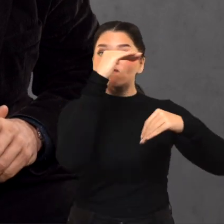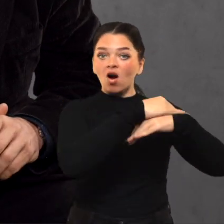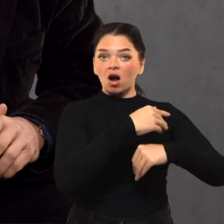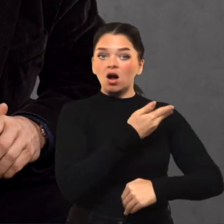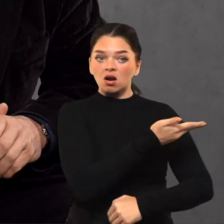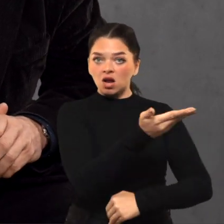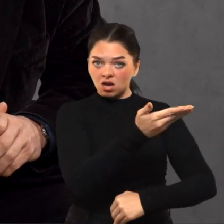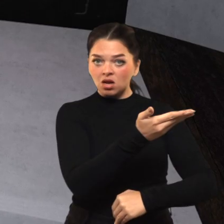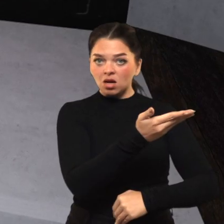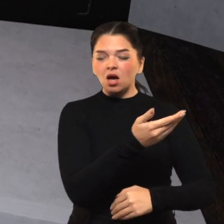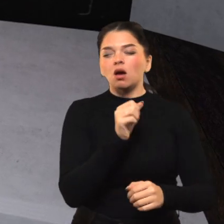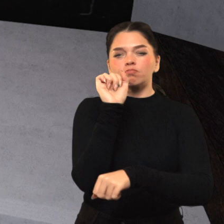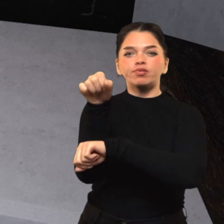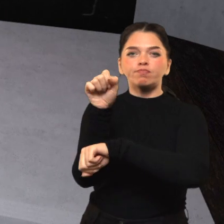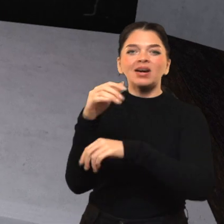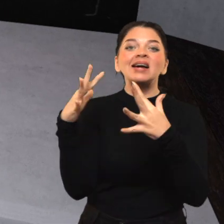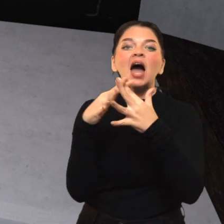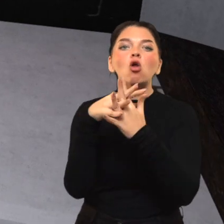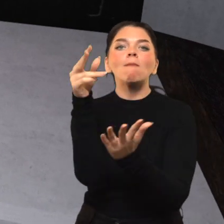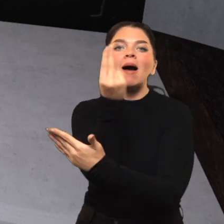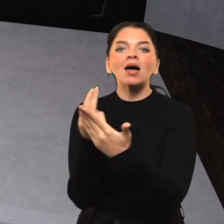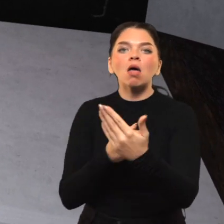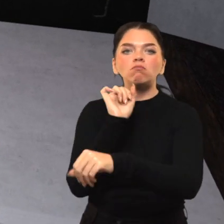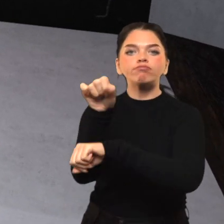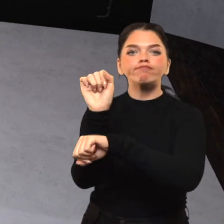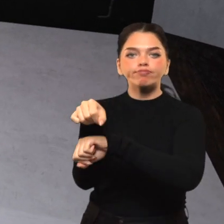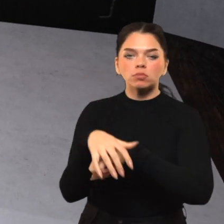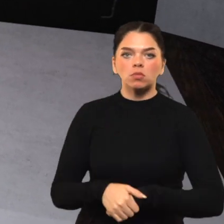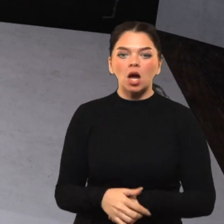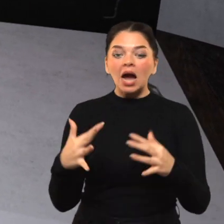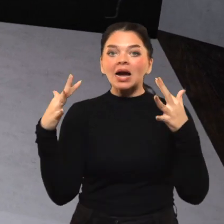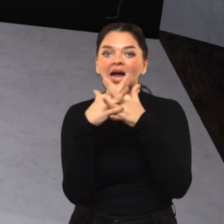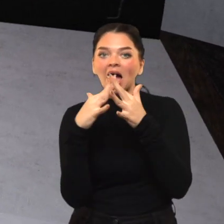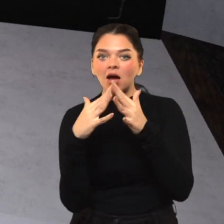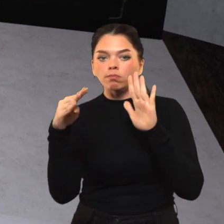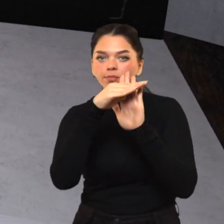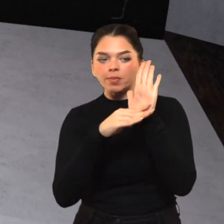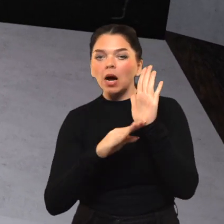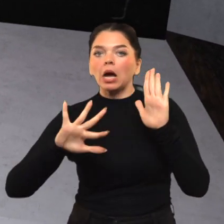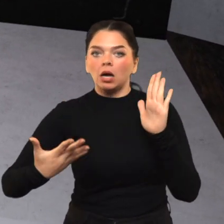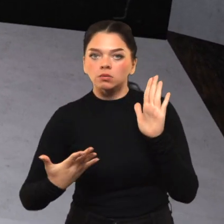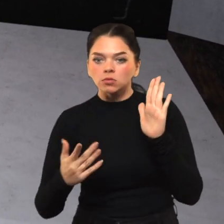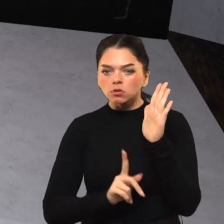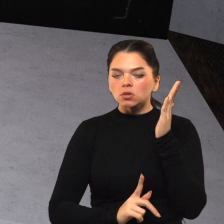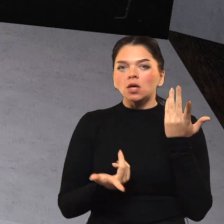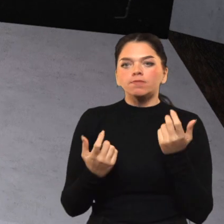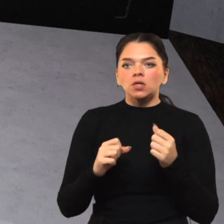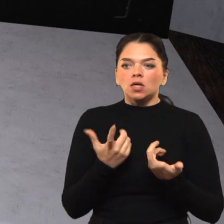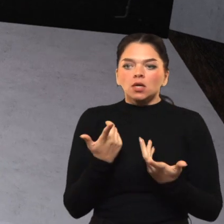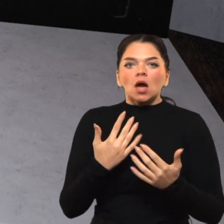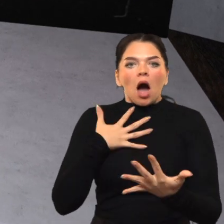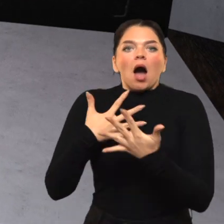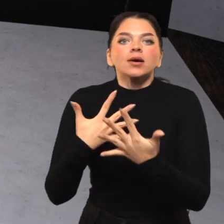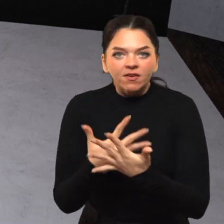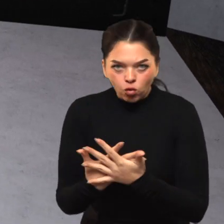ignoruoja karo meną. Pagrindinius jo principus. Karo principai, tokie kaip iniciatyva, tokie kaip, reiškia, agresyvus